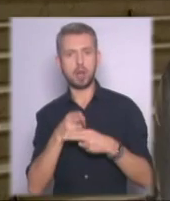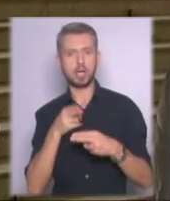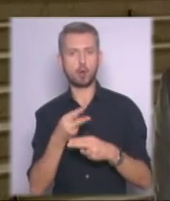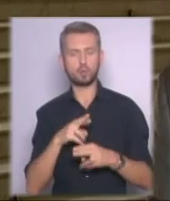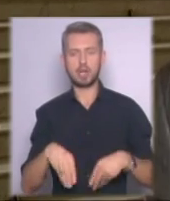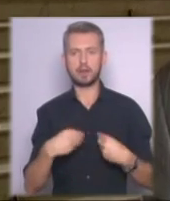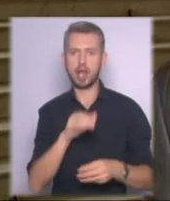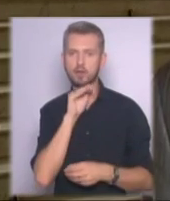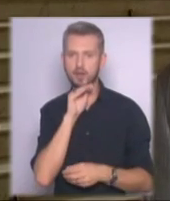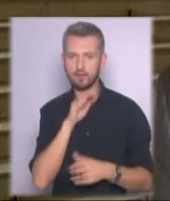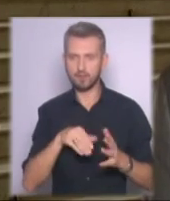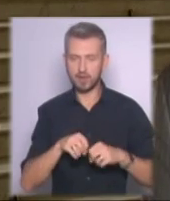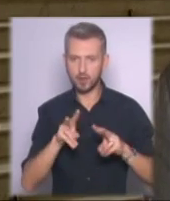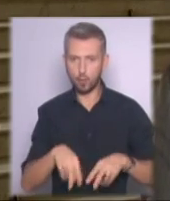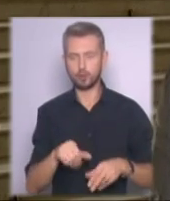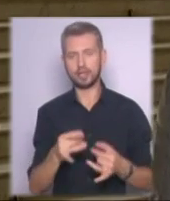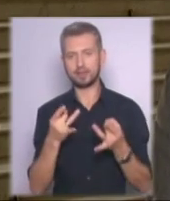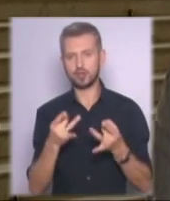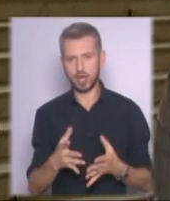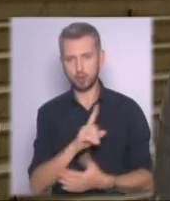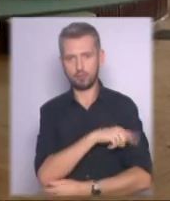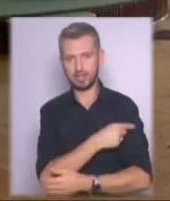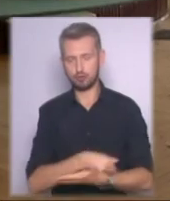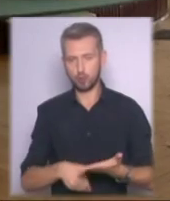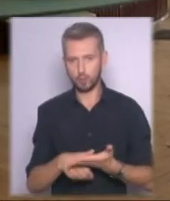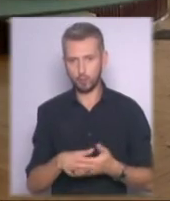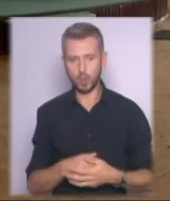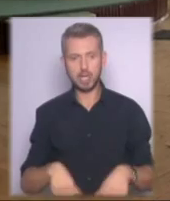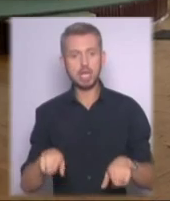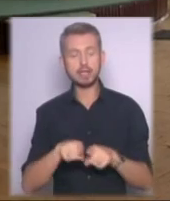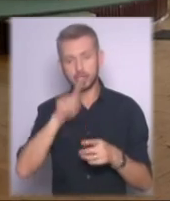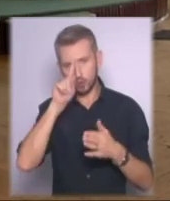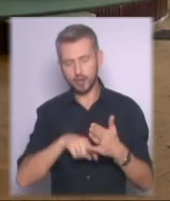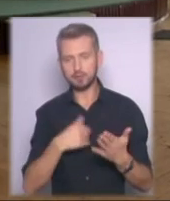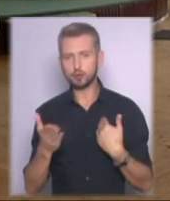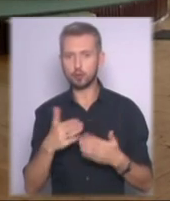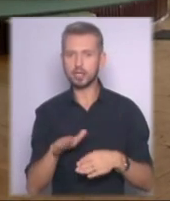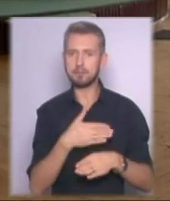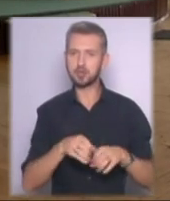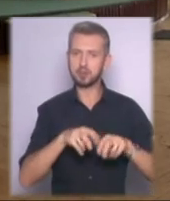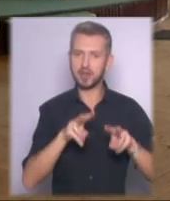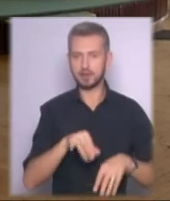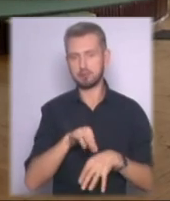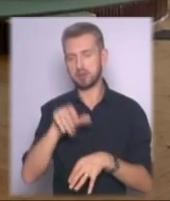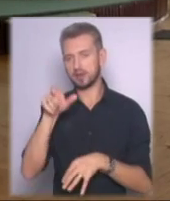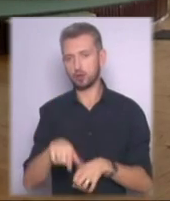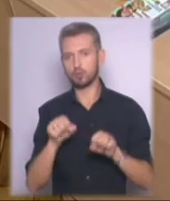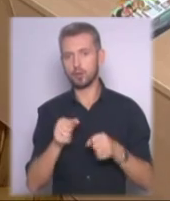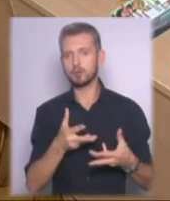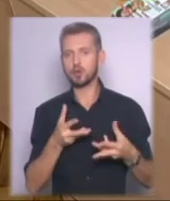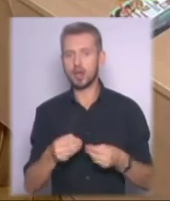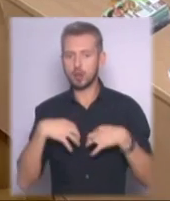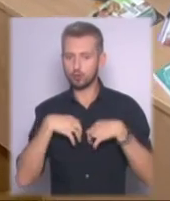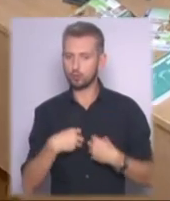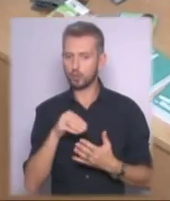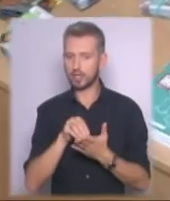кваліфікованої і звичайної медичної допомоги. Такі довірливі стосунки між спеціалістом та пацієнтом здатні впливати на сумну статистику.